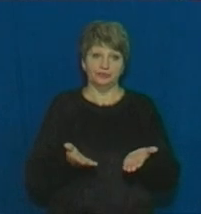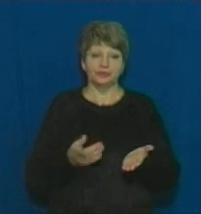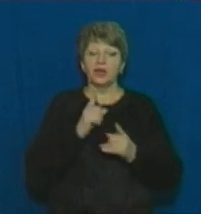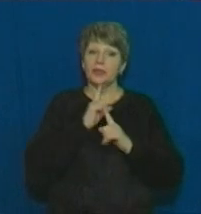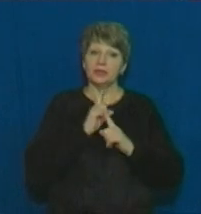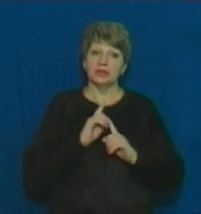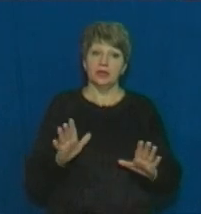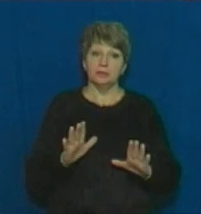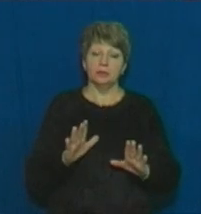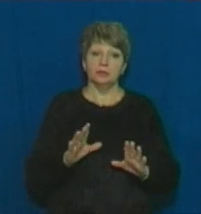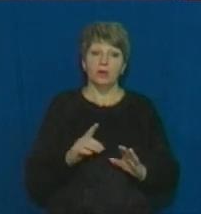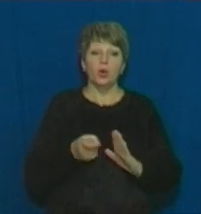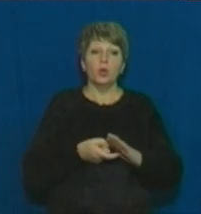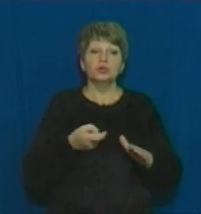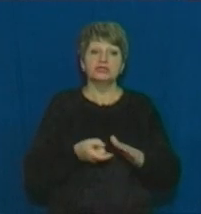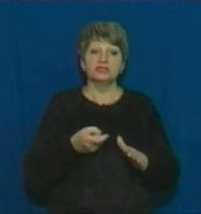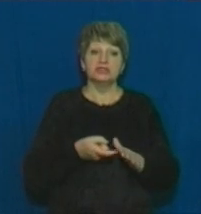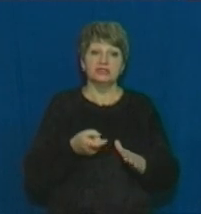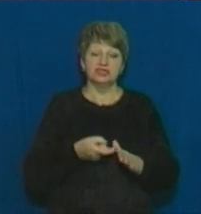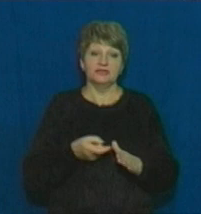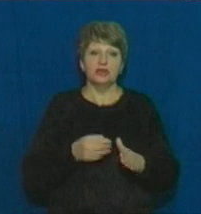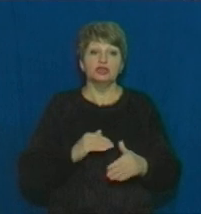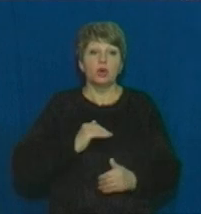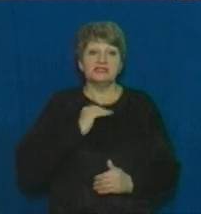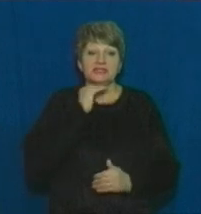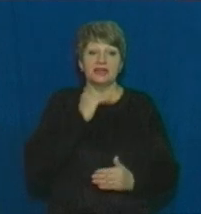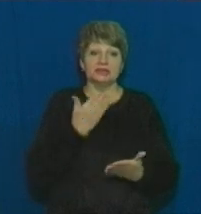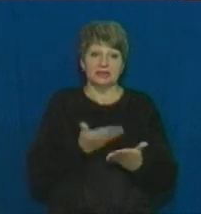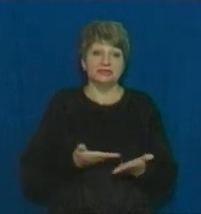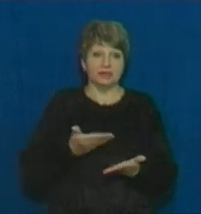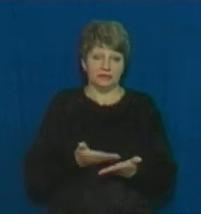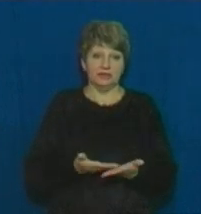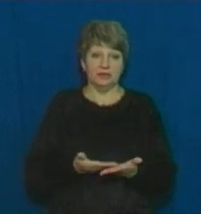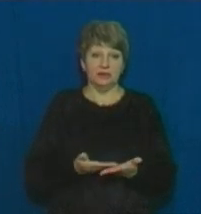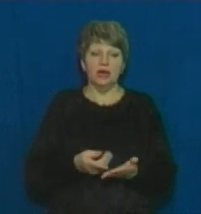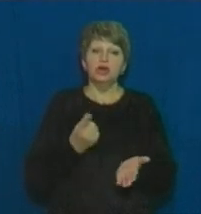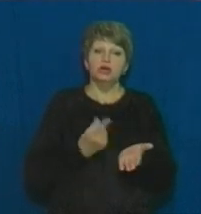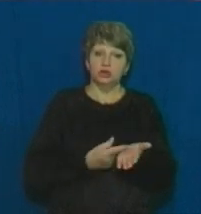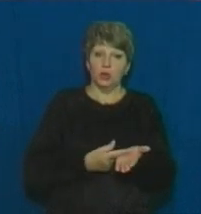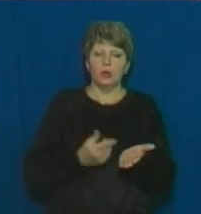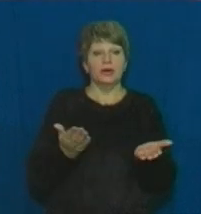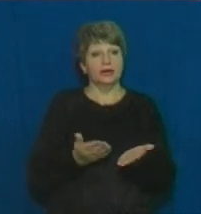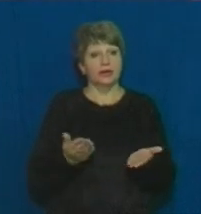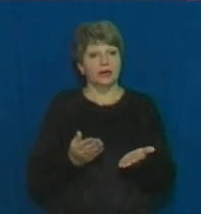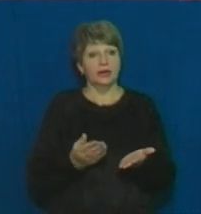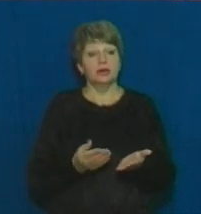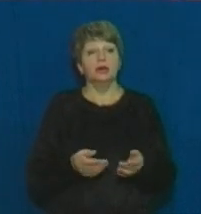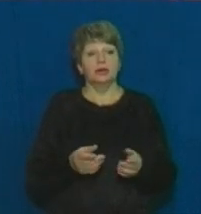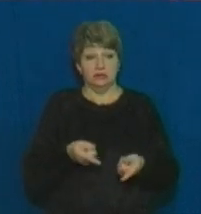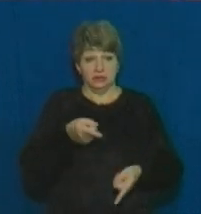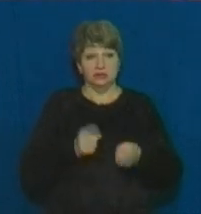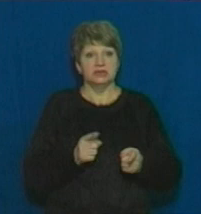буде у слідчу достатніх даних і доказів, які підтвердять вину